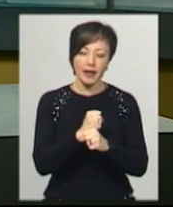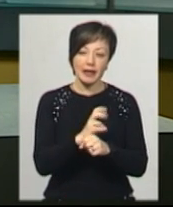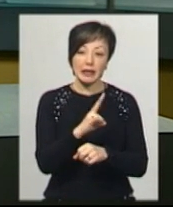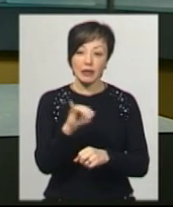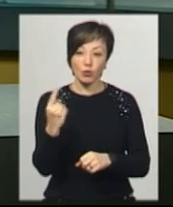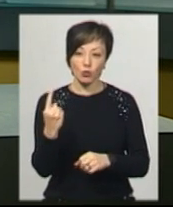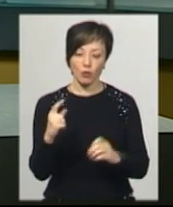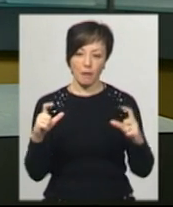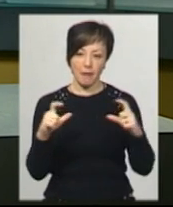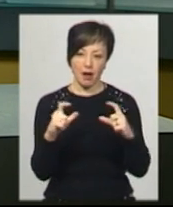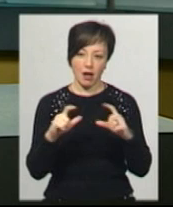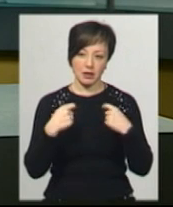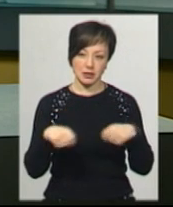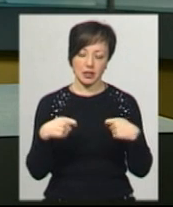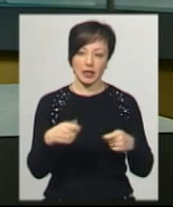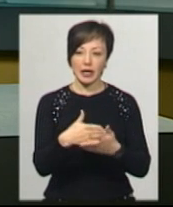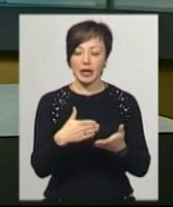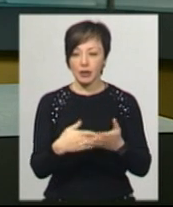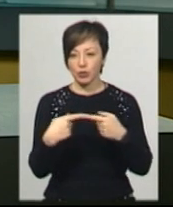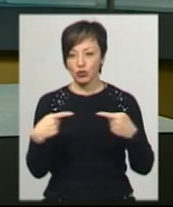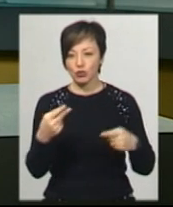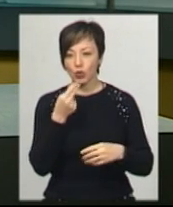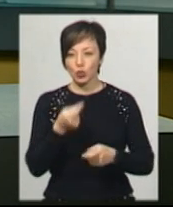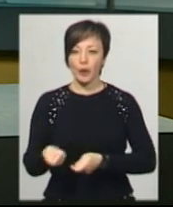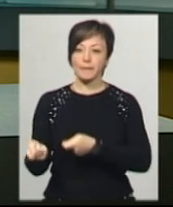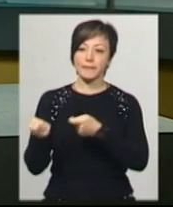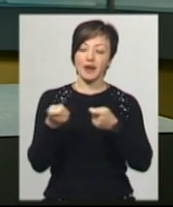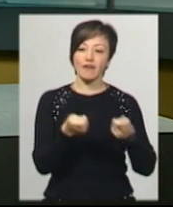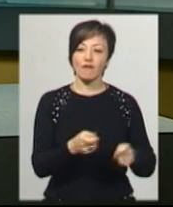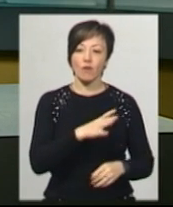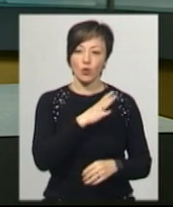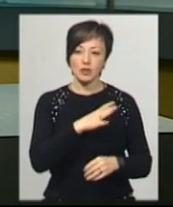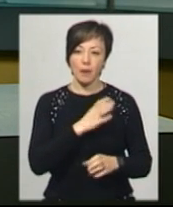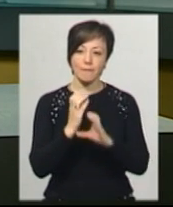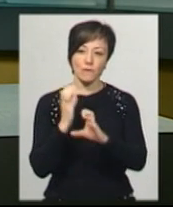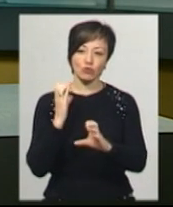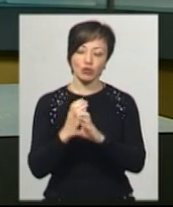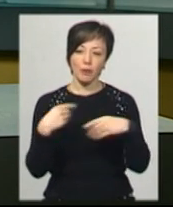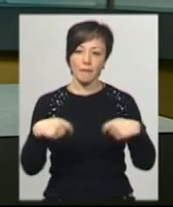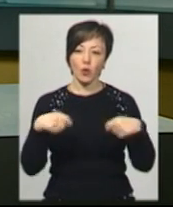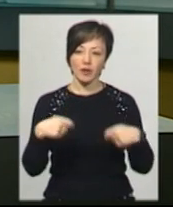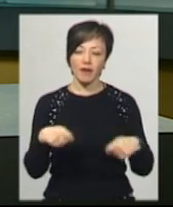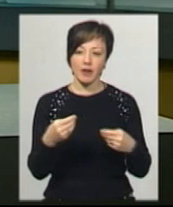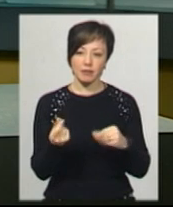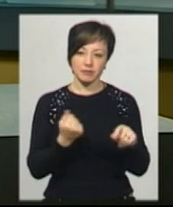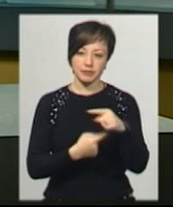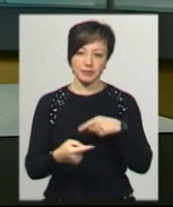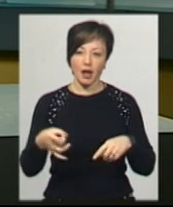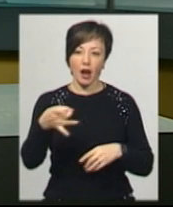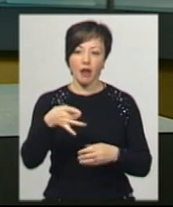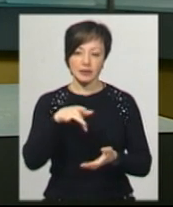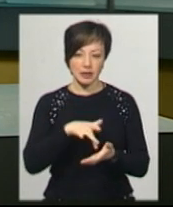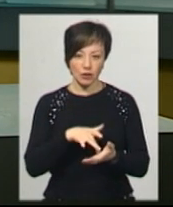магазину. За її словами, хліб та деякі інші продукти сюди привозили та з машин продавали приватні підприємці з райцентру.